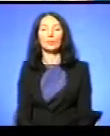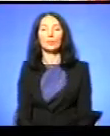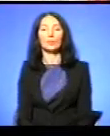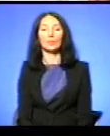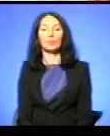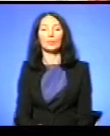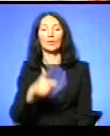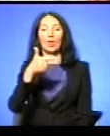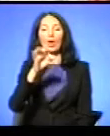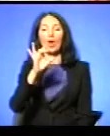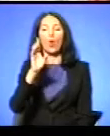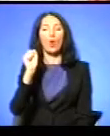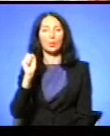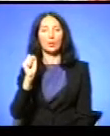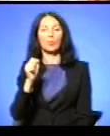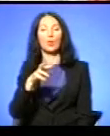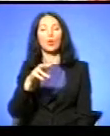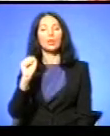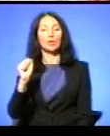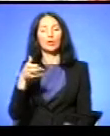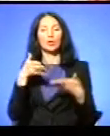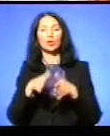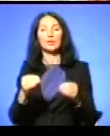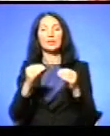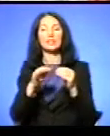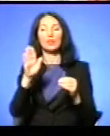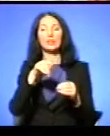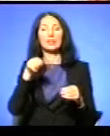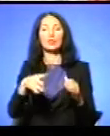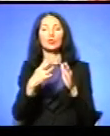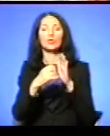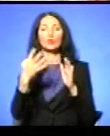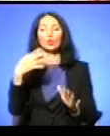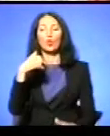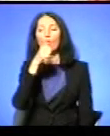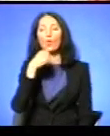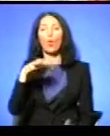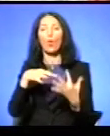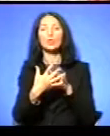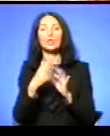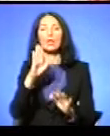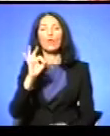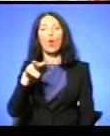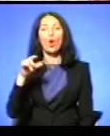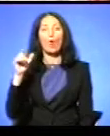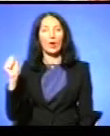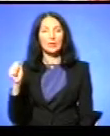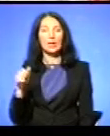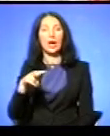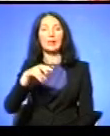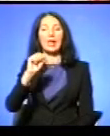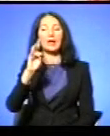Горбаль Микола Андрійович народився 10 вересня 1940 року у селі Волівець на Лимківщині